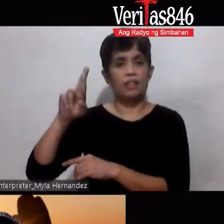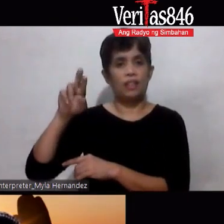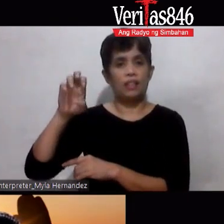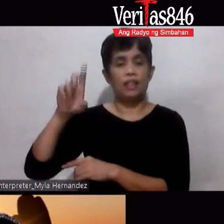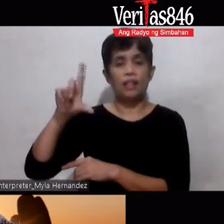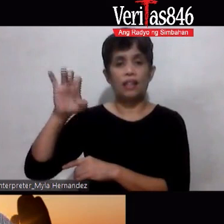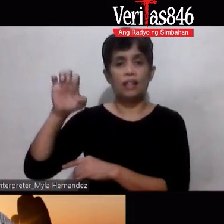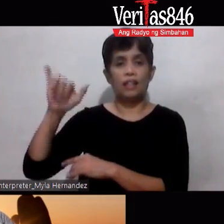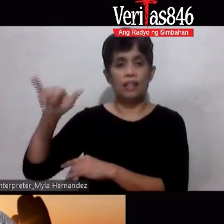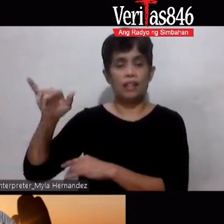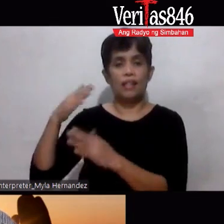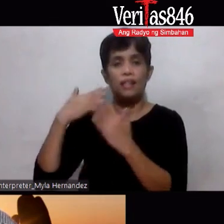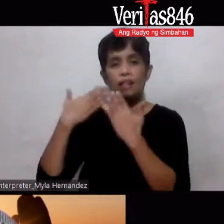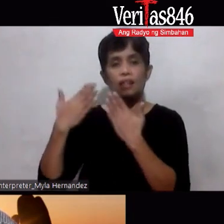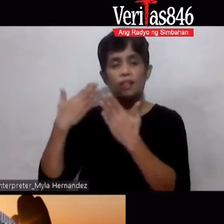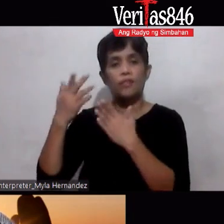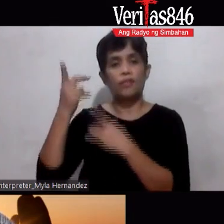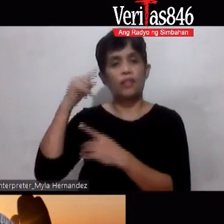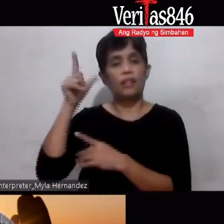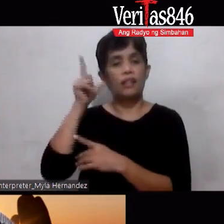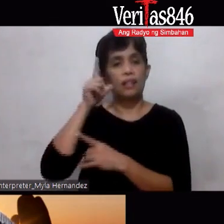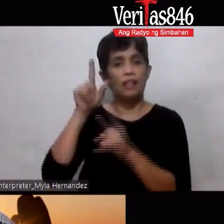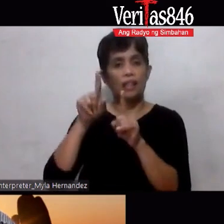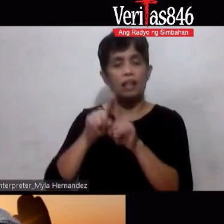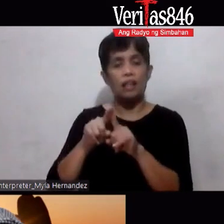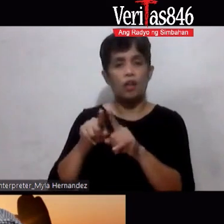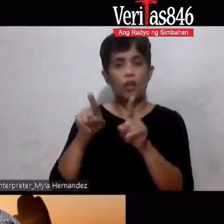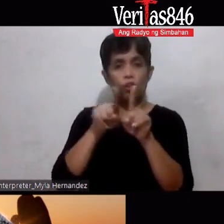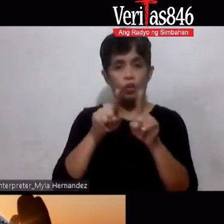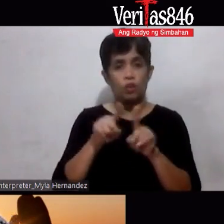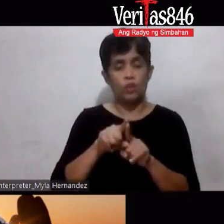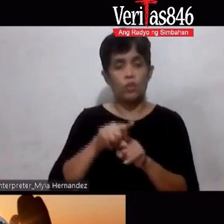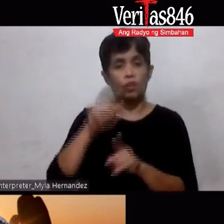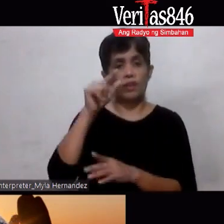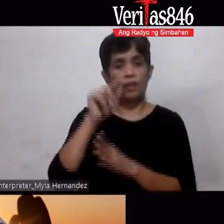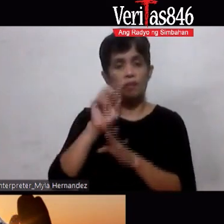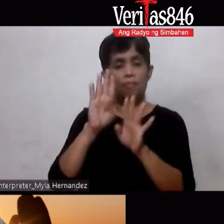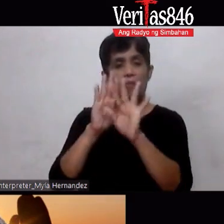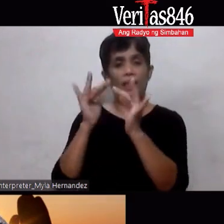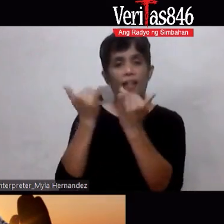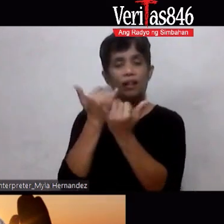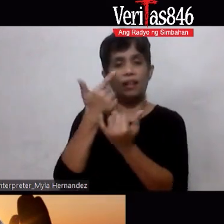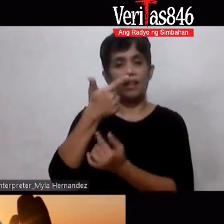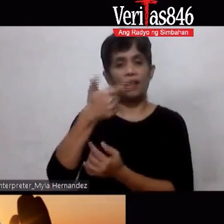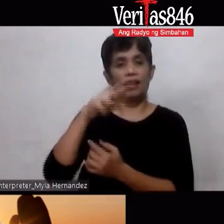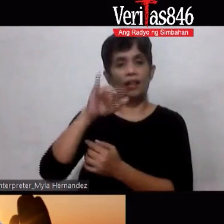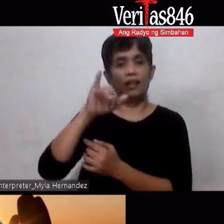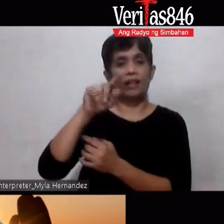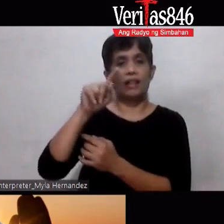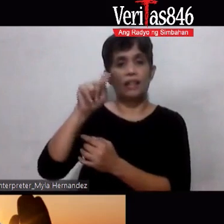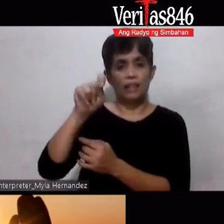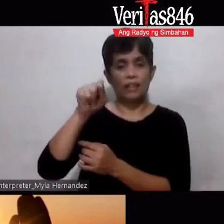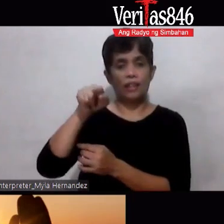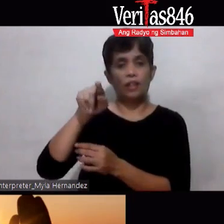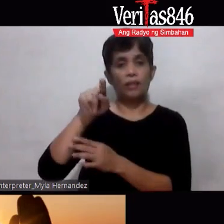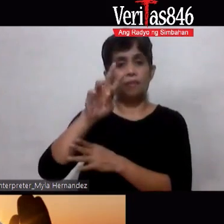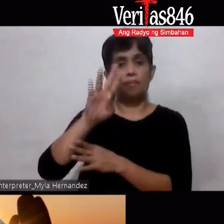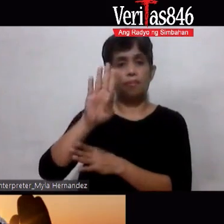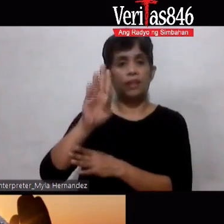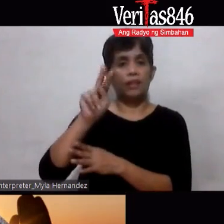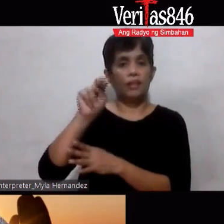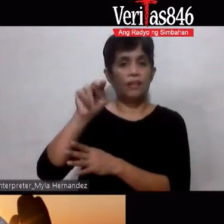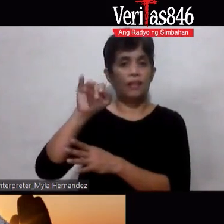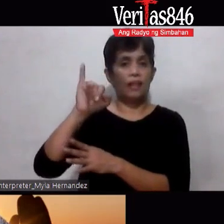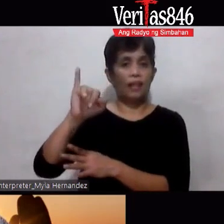Okay Gusto ko rin Batiin Ang aking Barangay Grit Ng BNI Taguig Maraming pong salamat Sa inyong